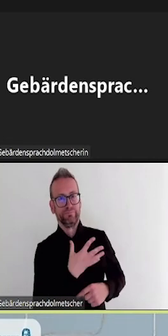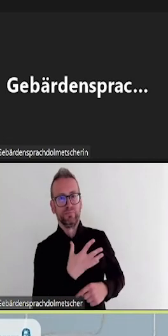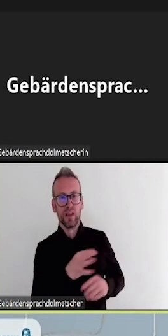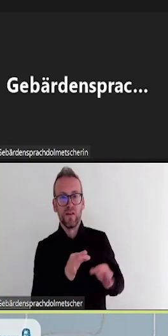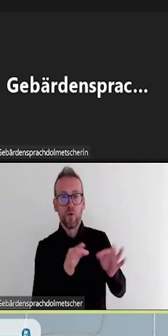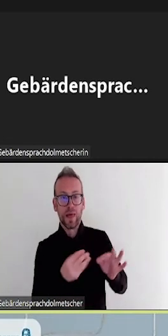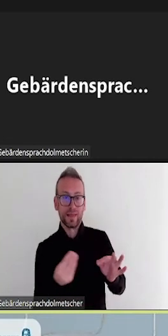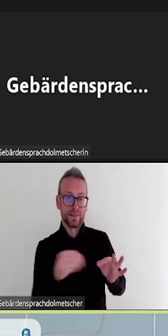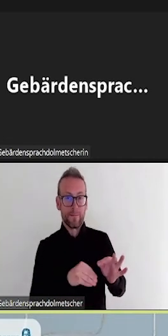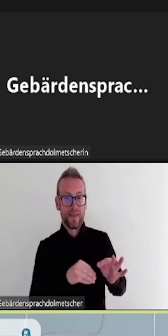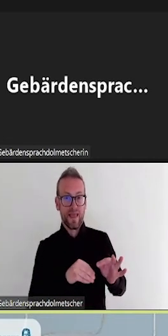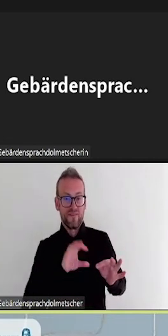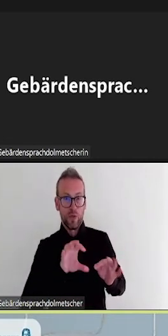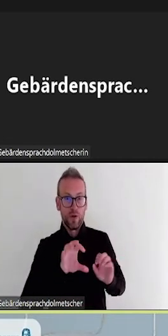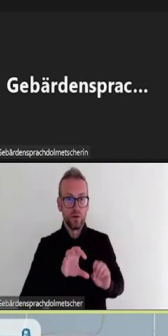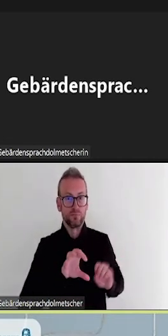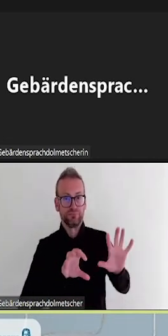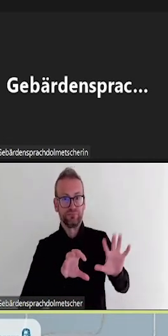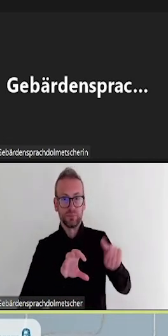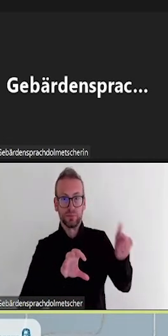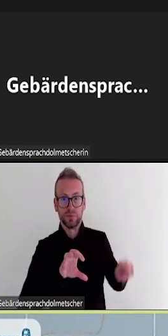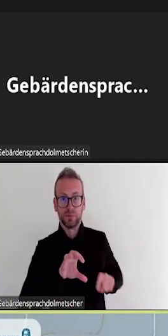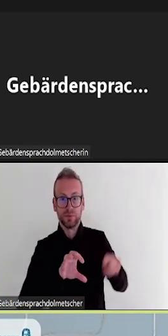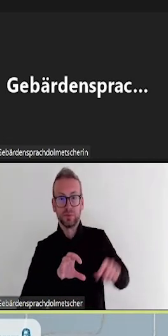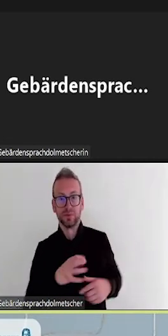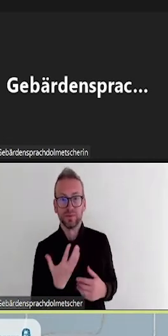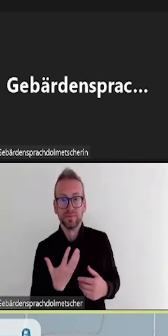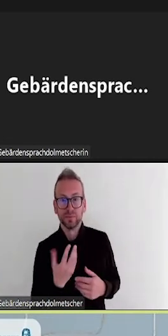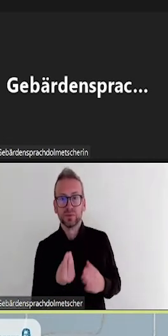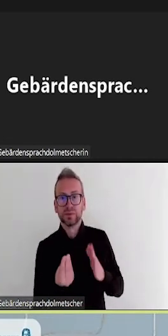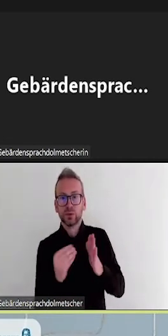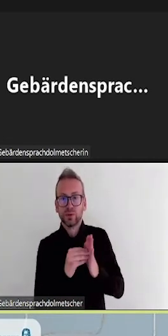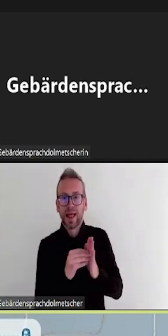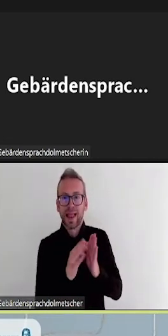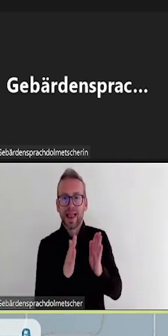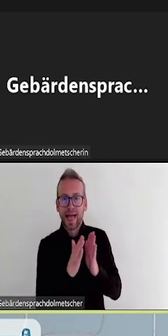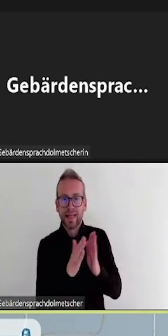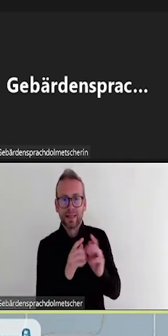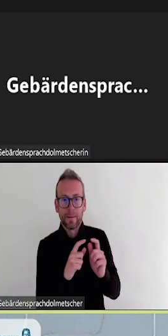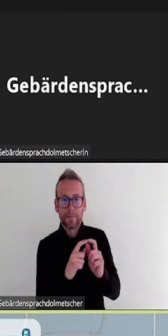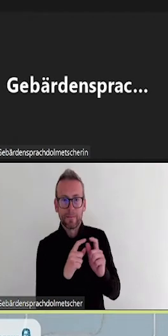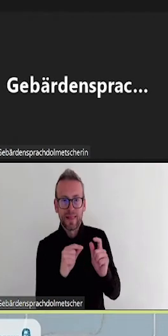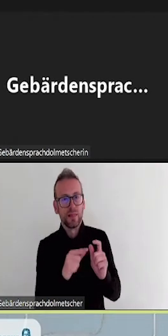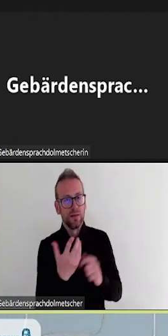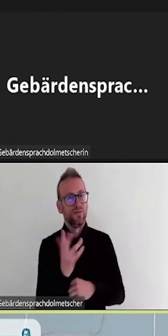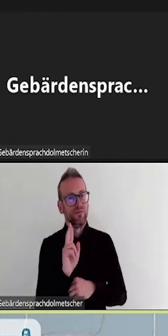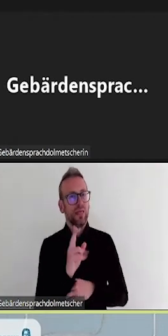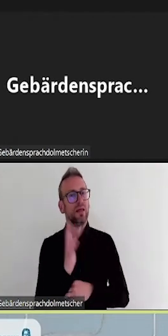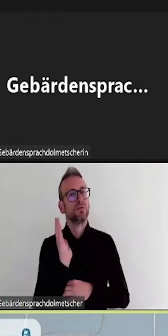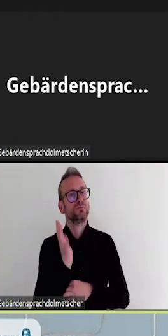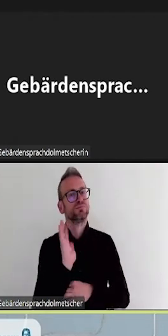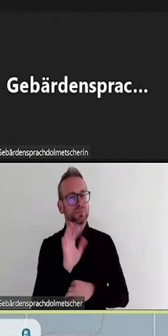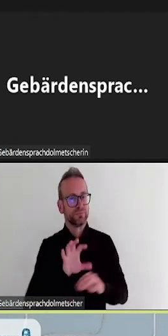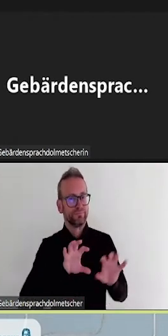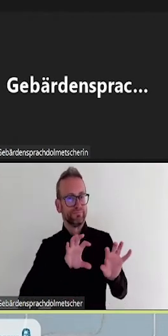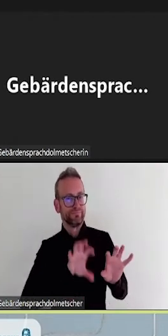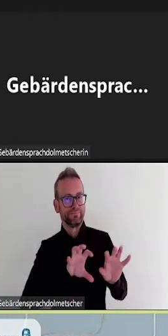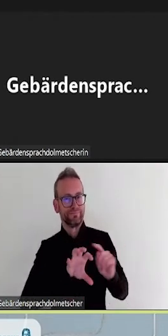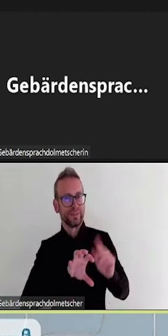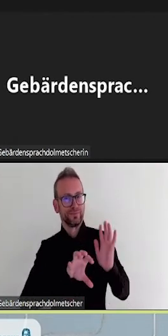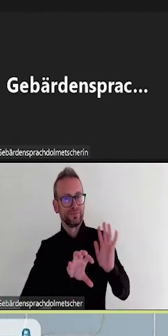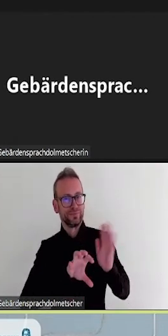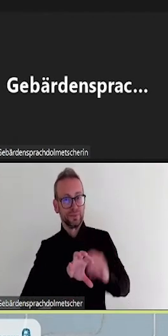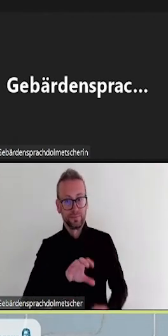zu veranschaulichen, wie zum Beispiel eben in einem Screencast, wo man die Aktionen am Bildschirm des